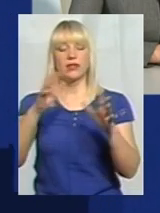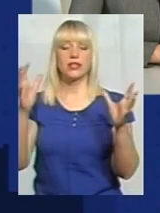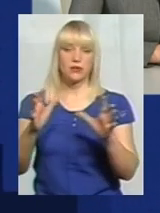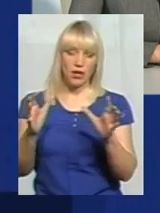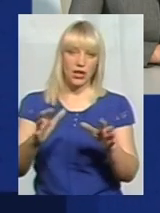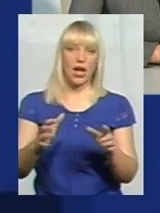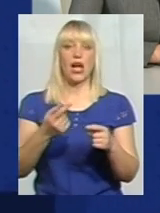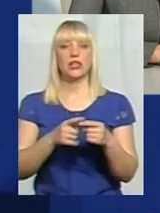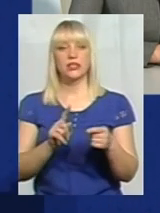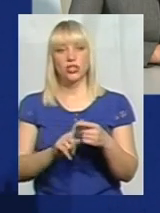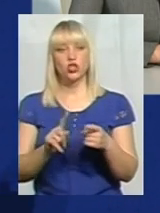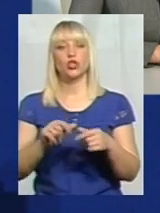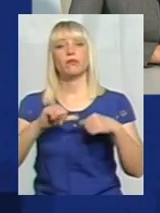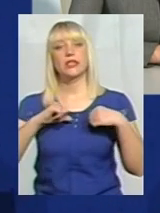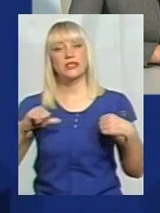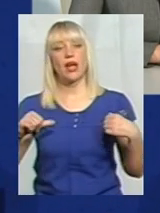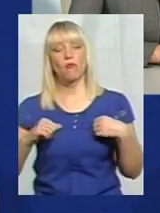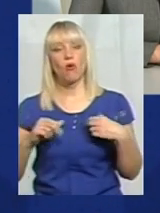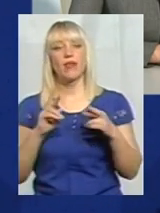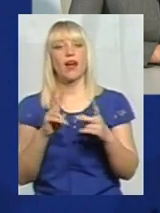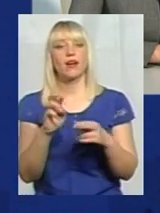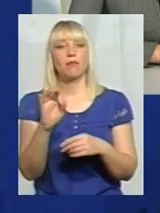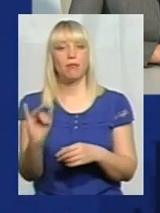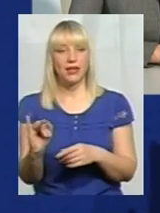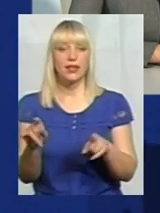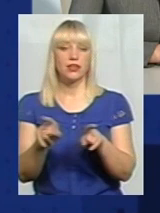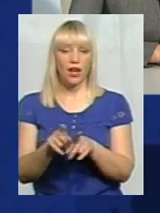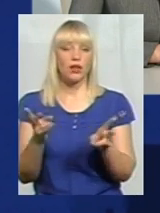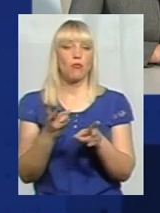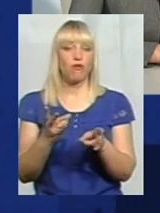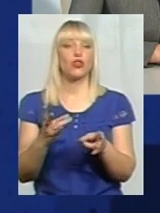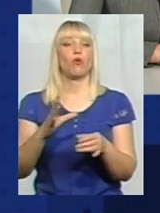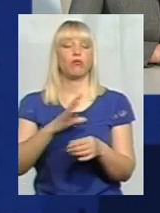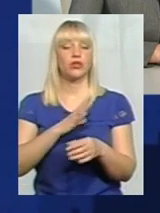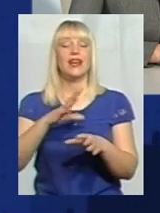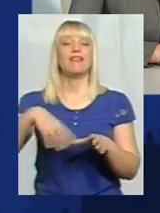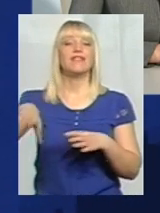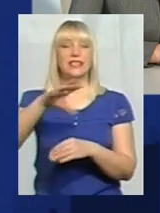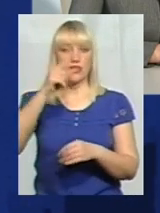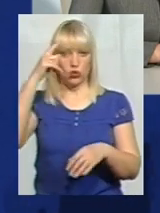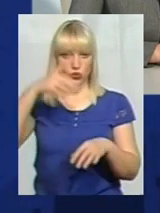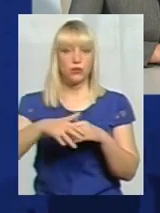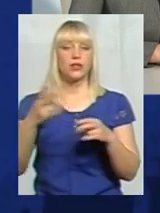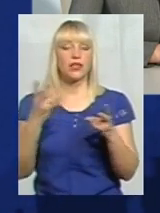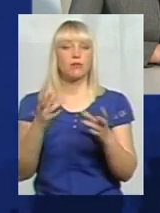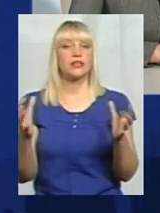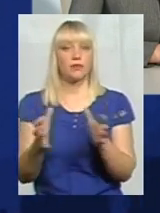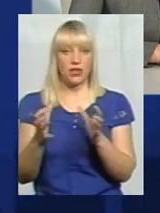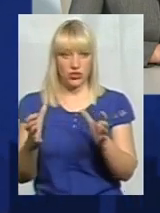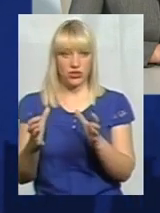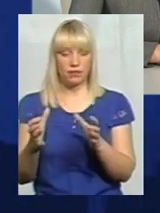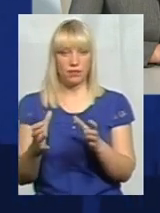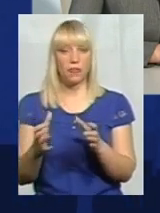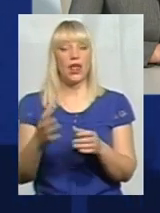якби те, що так і має бути. Тобто всі розуміють, що вони мають бути збережені. Але ось те,